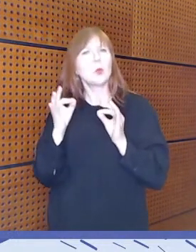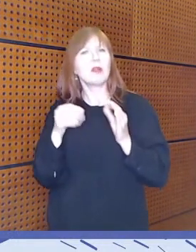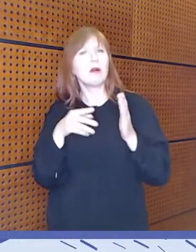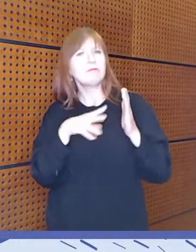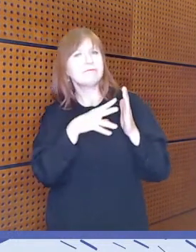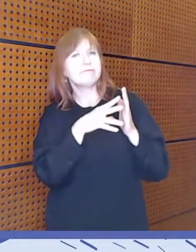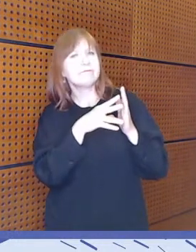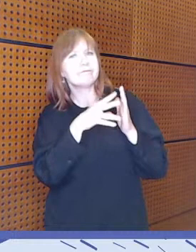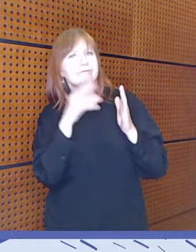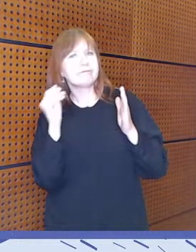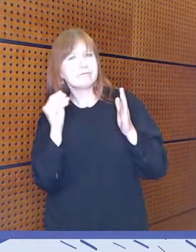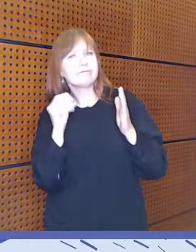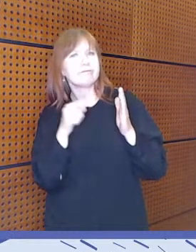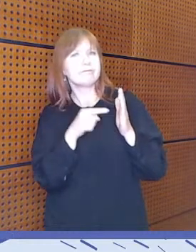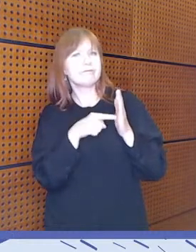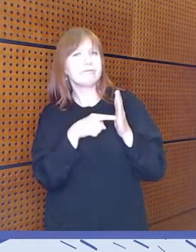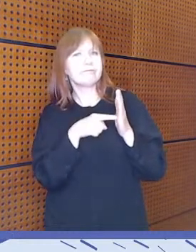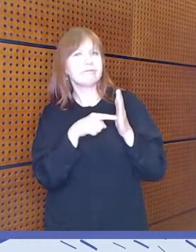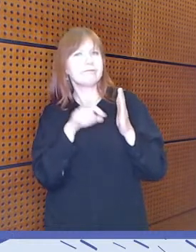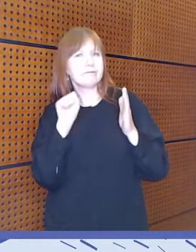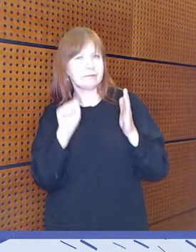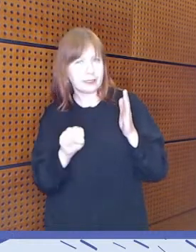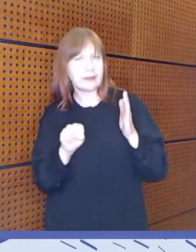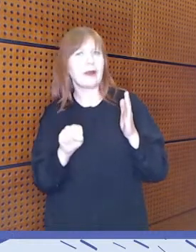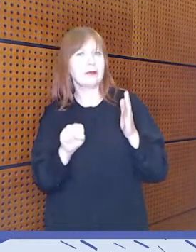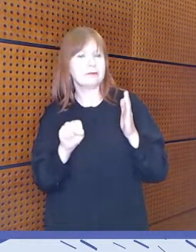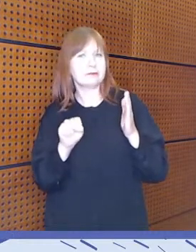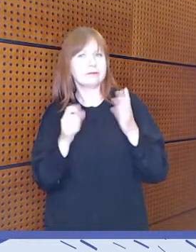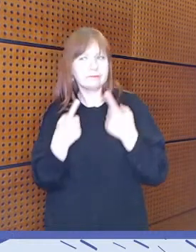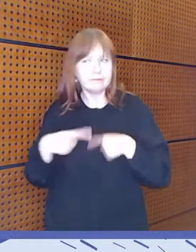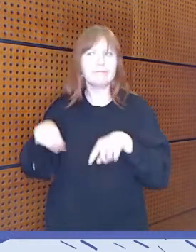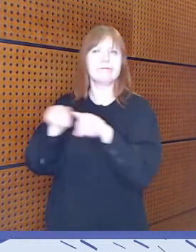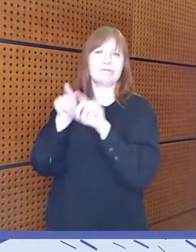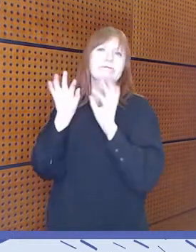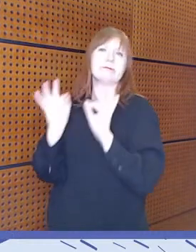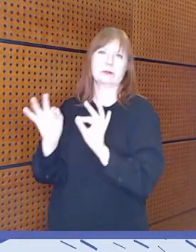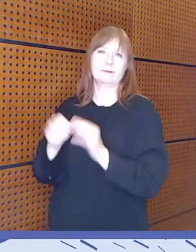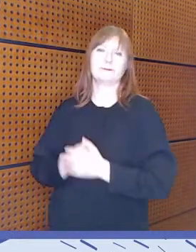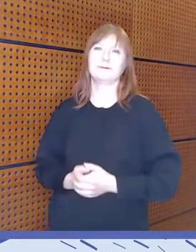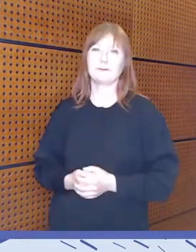tarpeeksi laajasti toteuttaa sitä toimintaa.